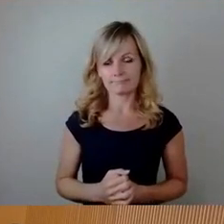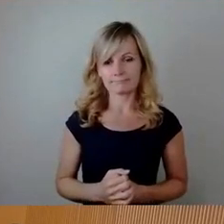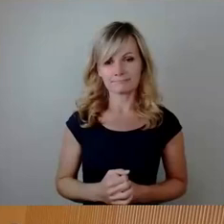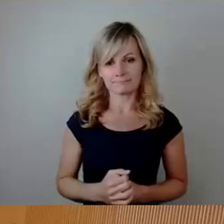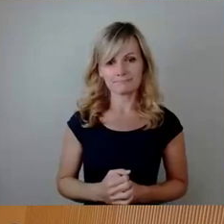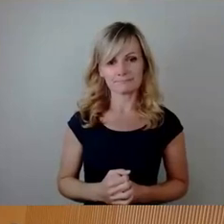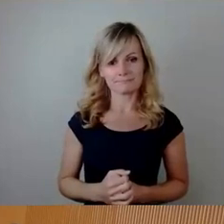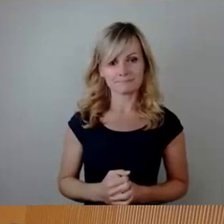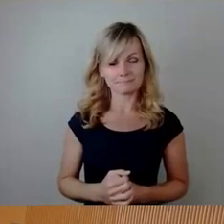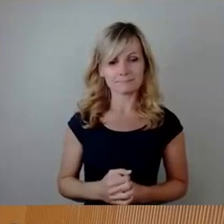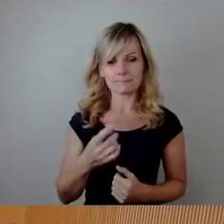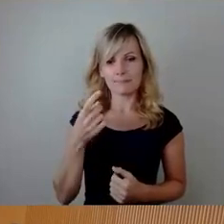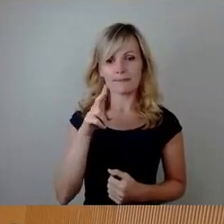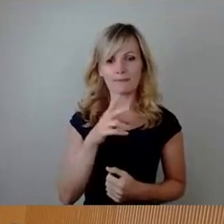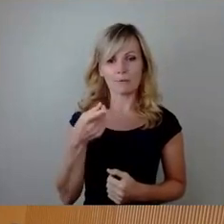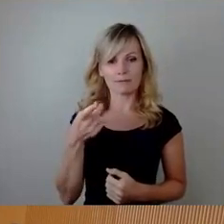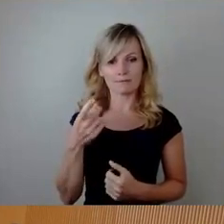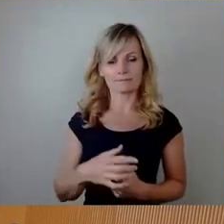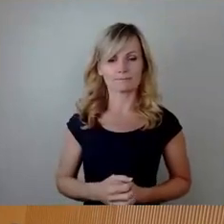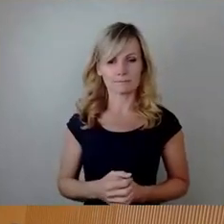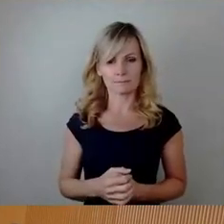Wird PVP das Wort gewünscht? Bitte schön.